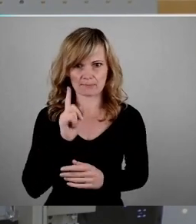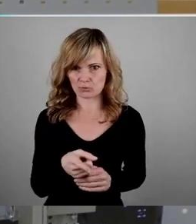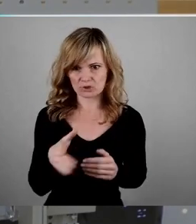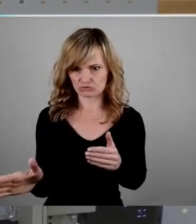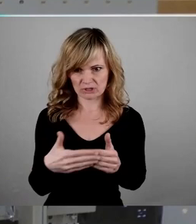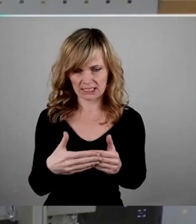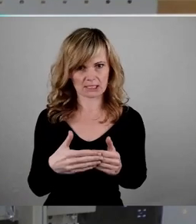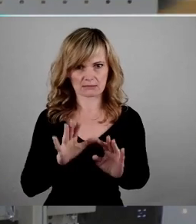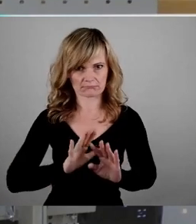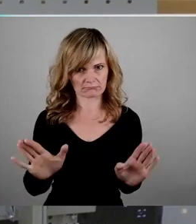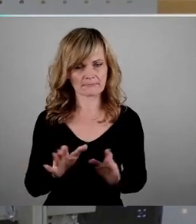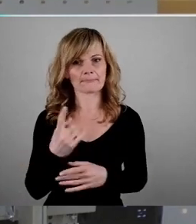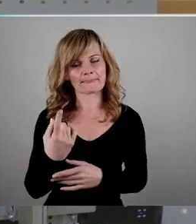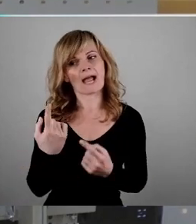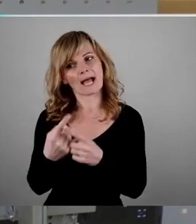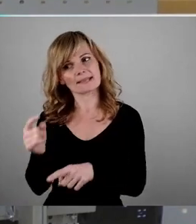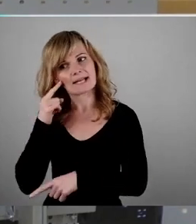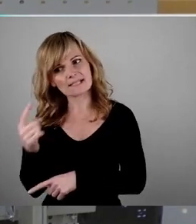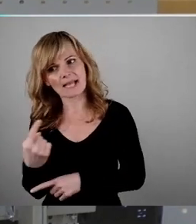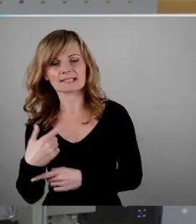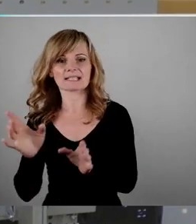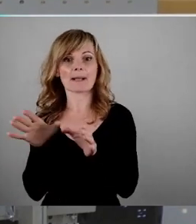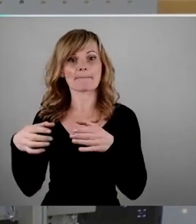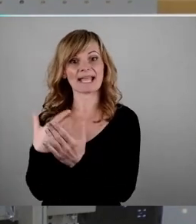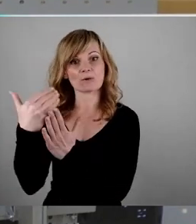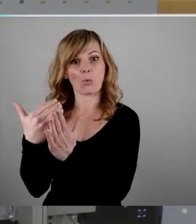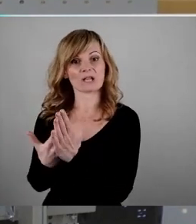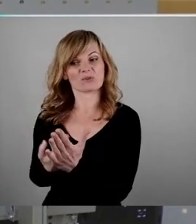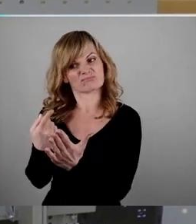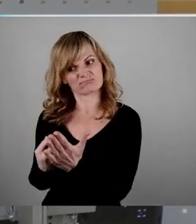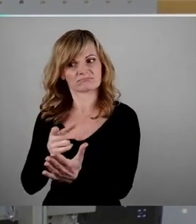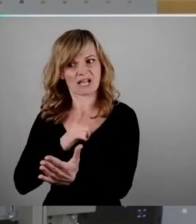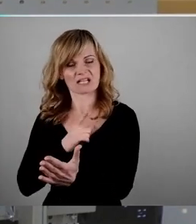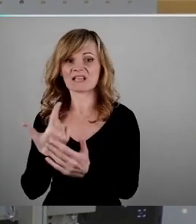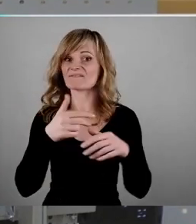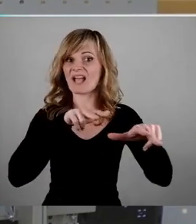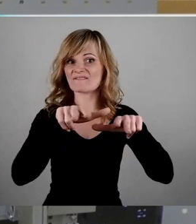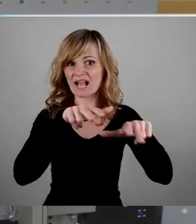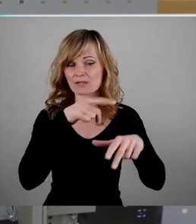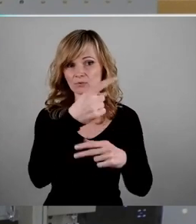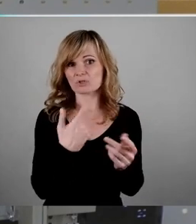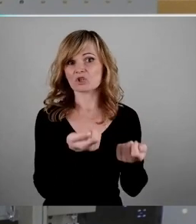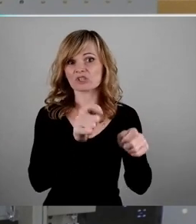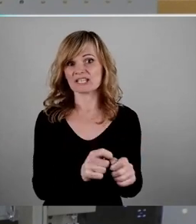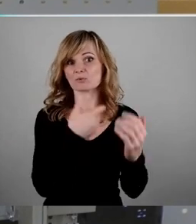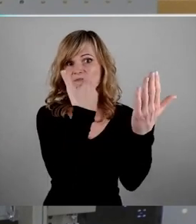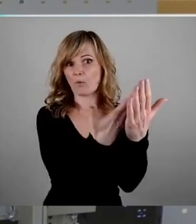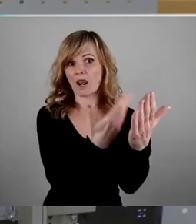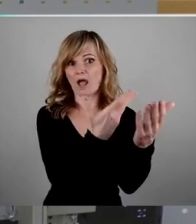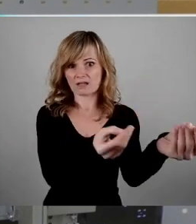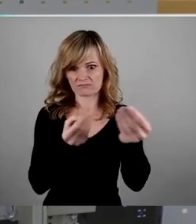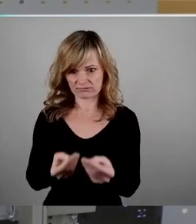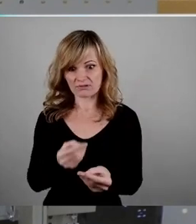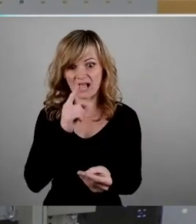es aus Sicht der Gemeinderordnung notwendig, dass uns die Verwaltung eine Schließungsvorlage vorlegt, wenn sie beabsichtigen würde,